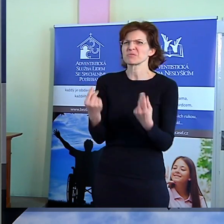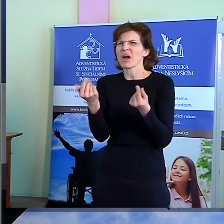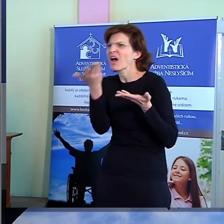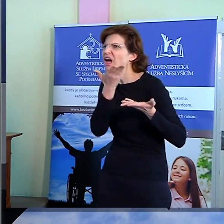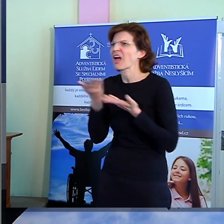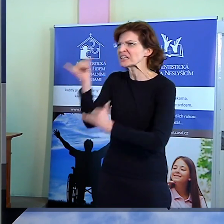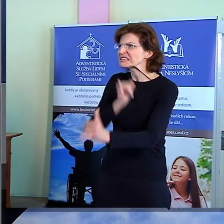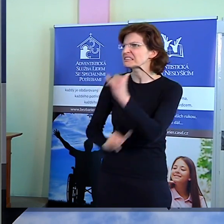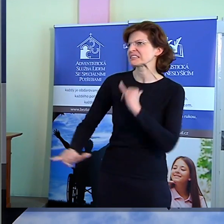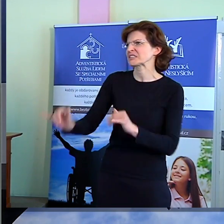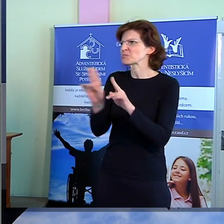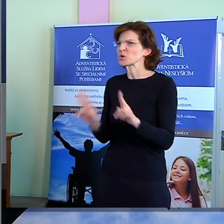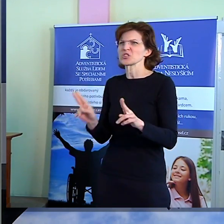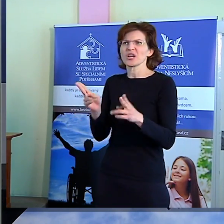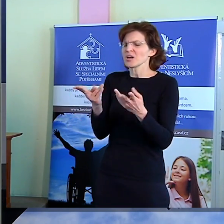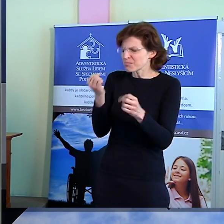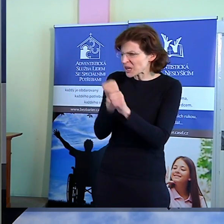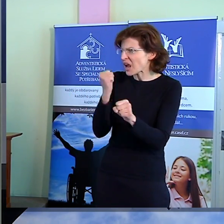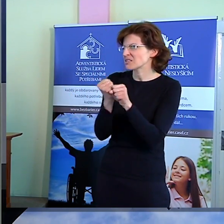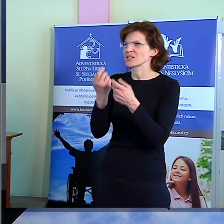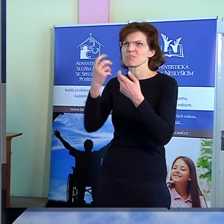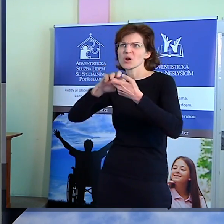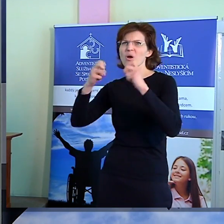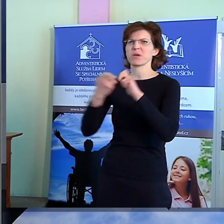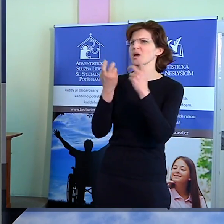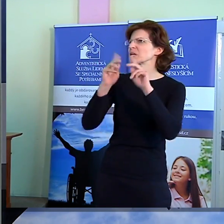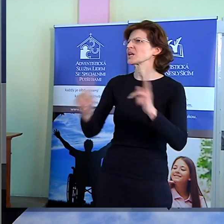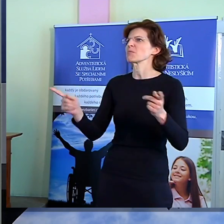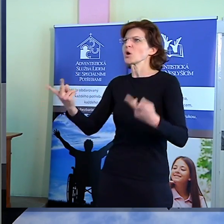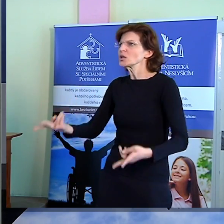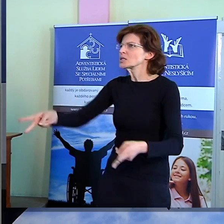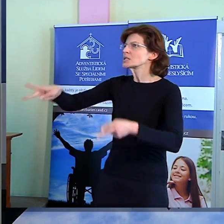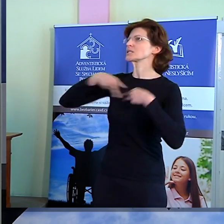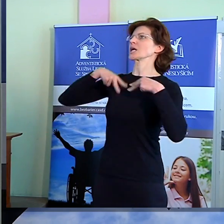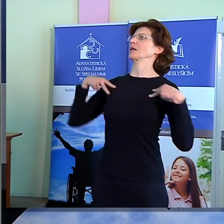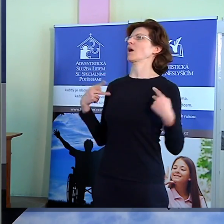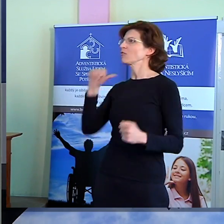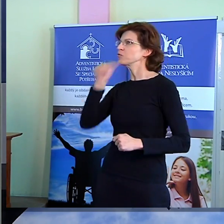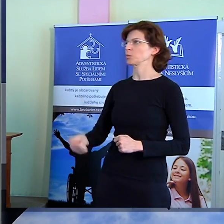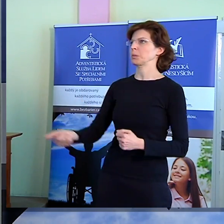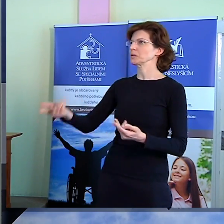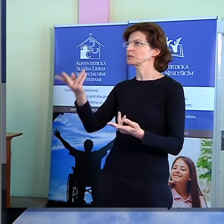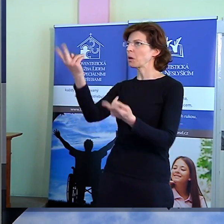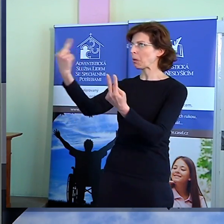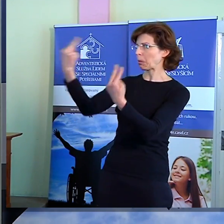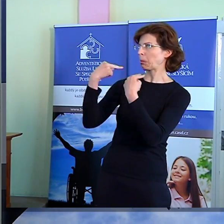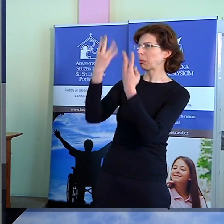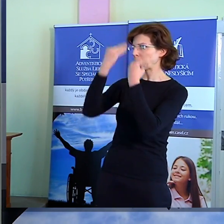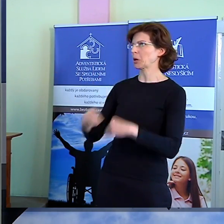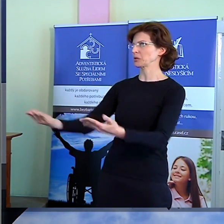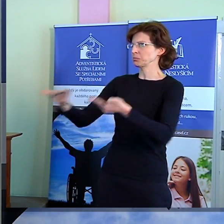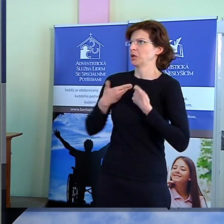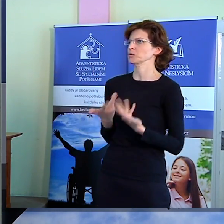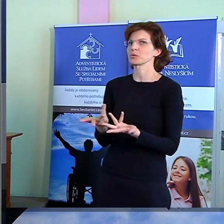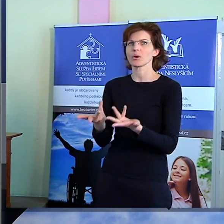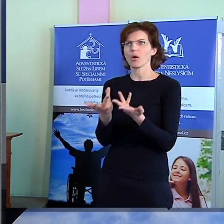pracovní průšvyhy. Možná se stačí podívat na nedocenění, nepochopení, neporozumění, které na